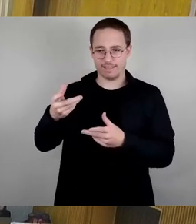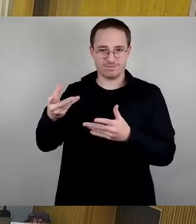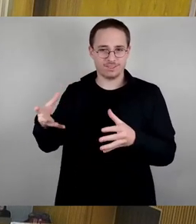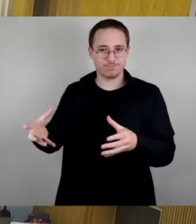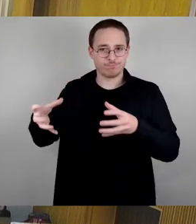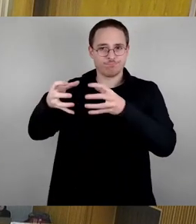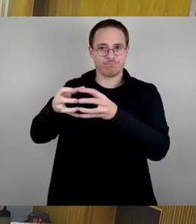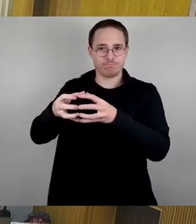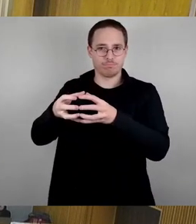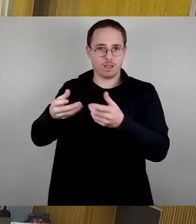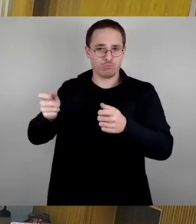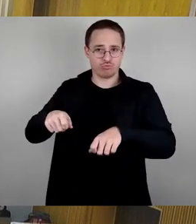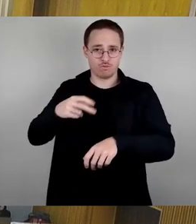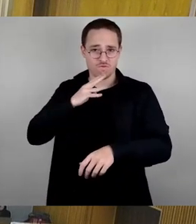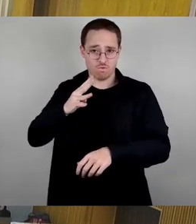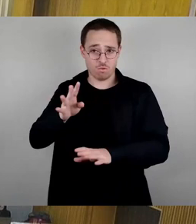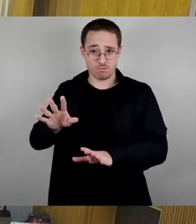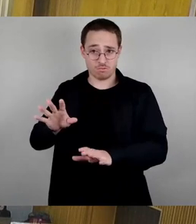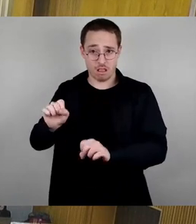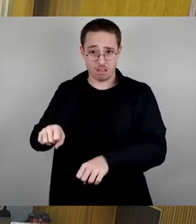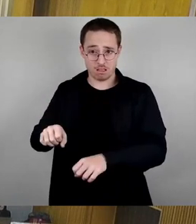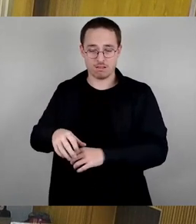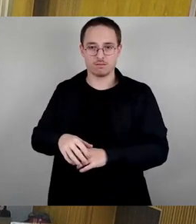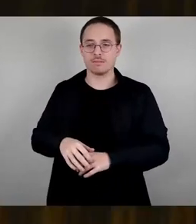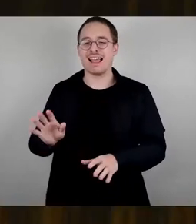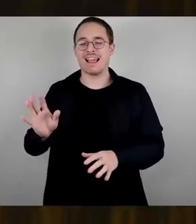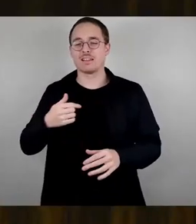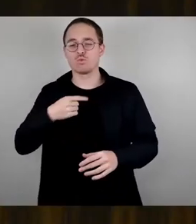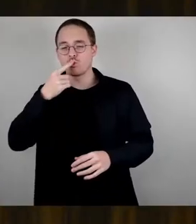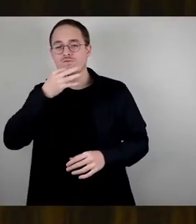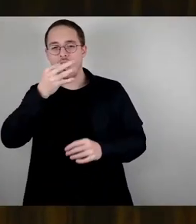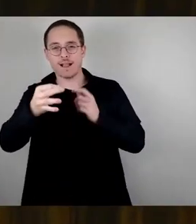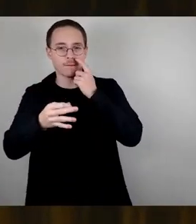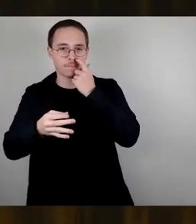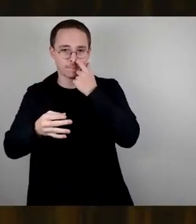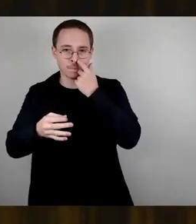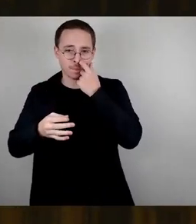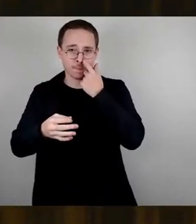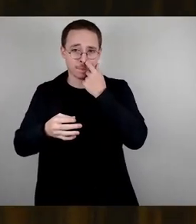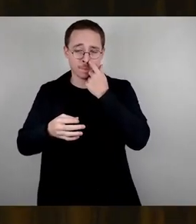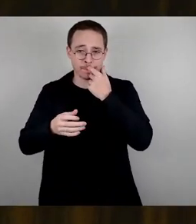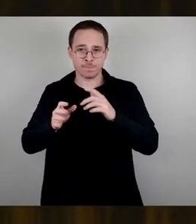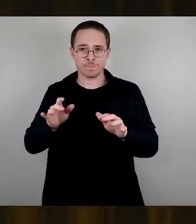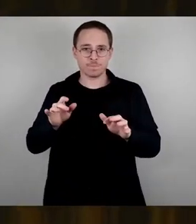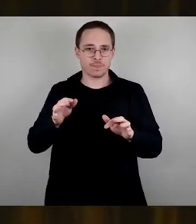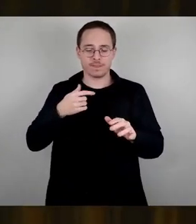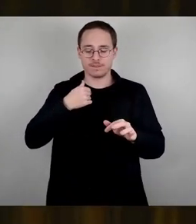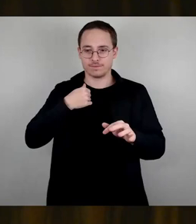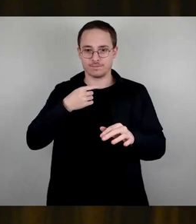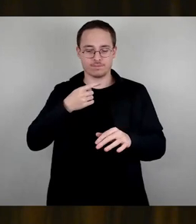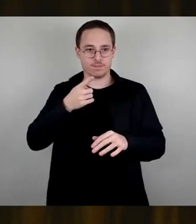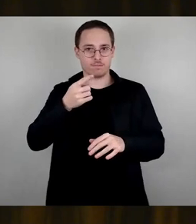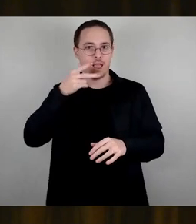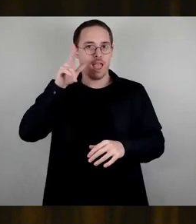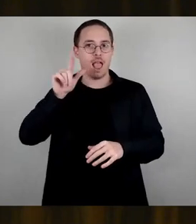Achso, bitte, Frage, Thilo Kießling. Naja, ich bemühe mich, die Frage zu formulieren, die mir sofort in den Kopf geschossen ist, nachdem Herr Lippmann hier